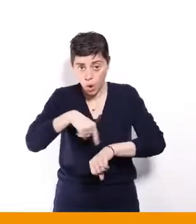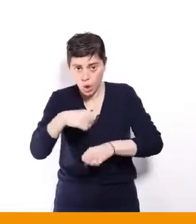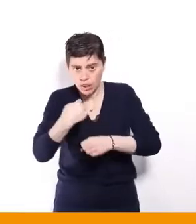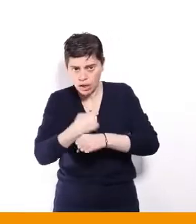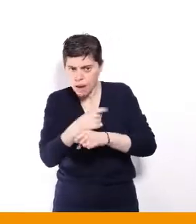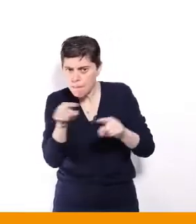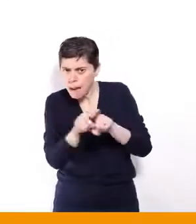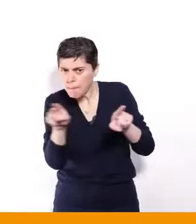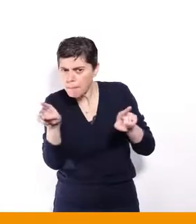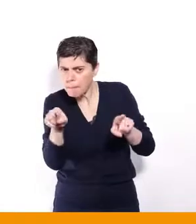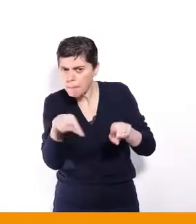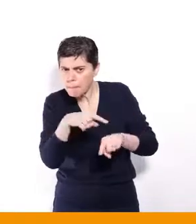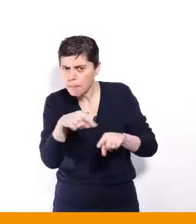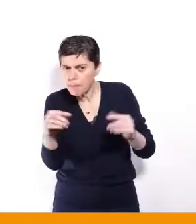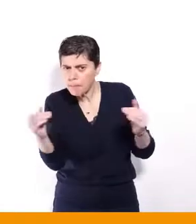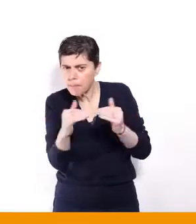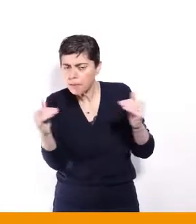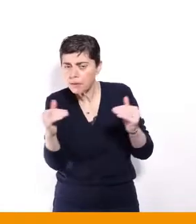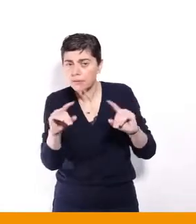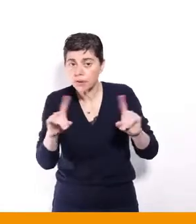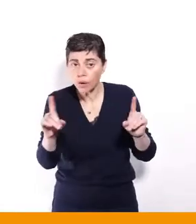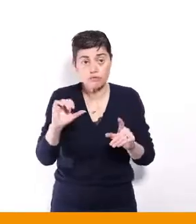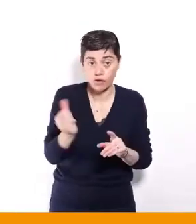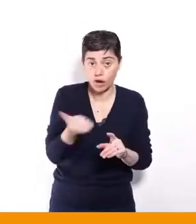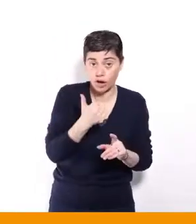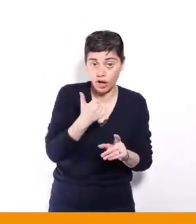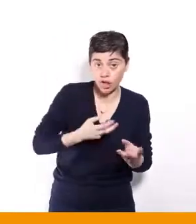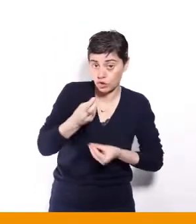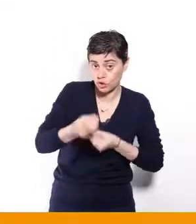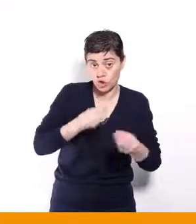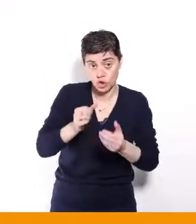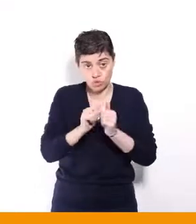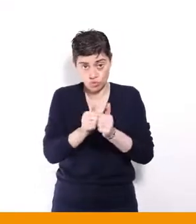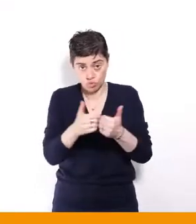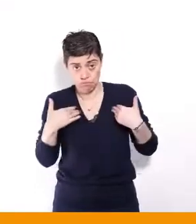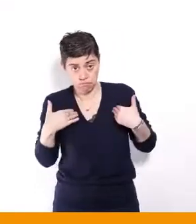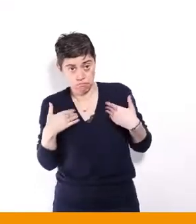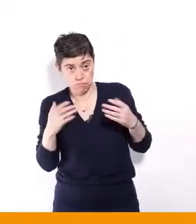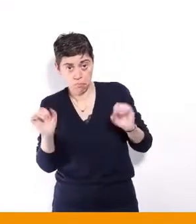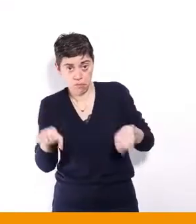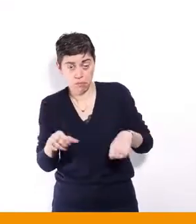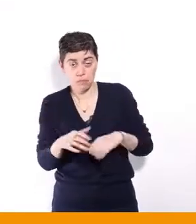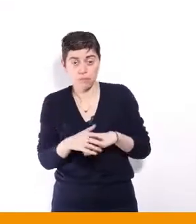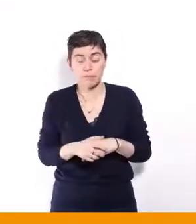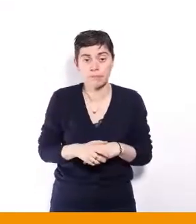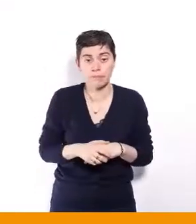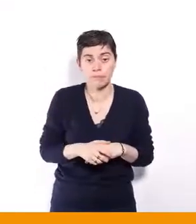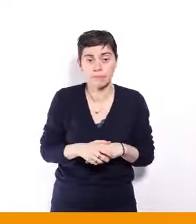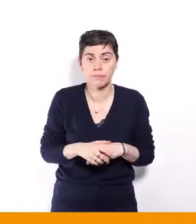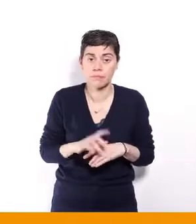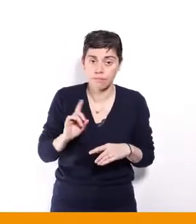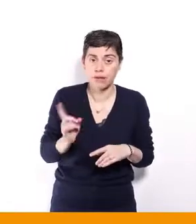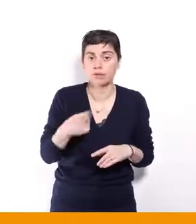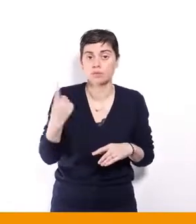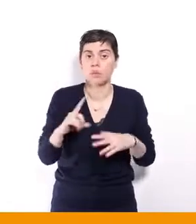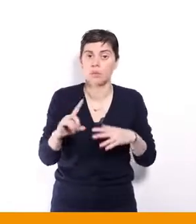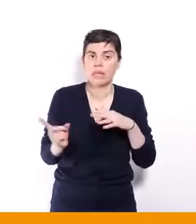Non, justement, moi, je pense qu'il faut que chacun donne en fonction de ses moyens, en fonction de ses capacités, mais qu soit tous intégrés